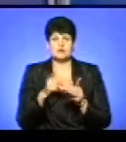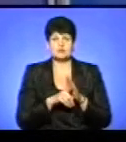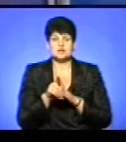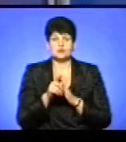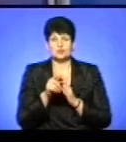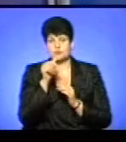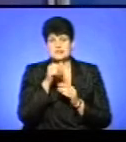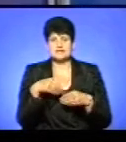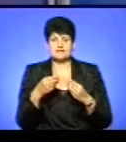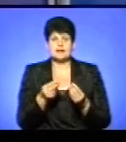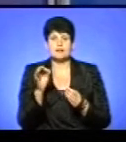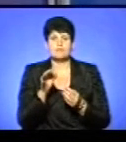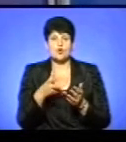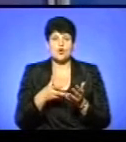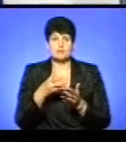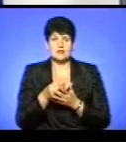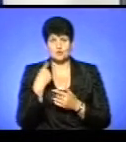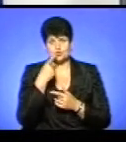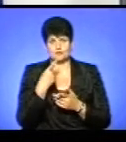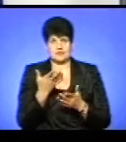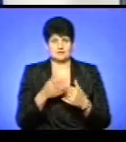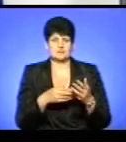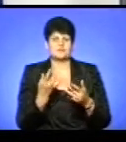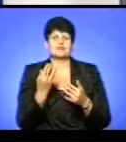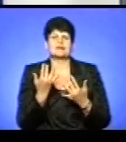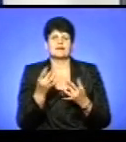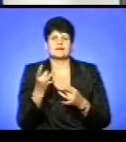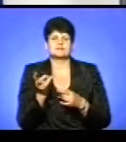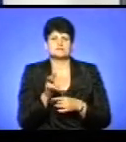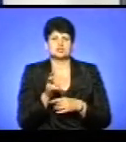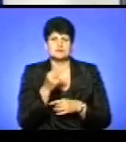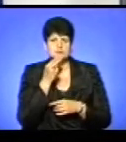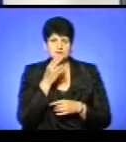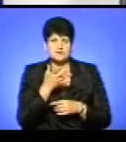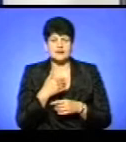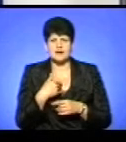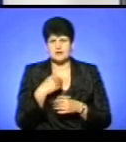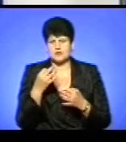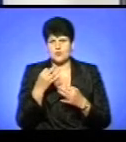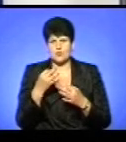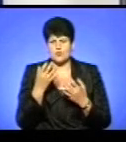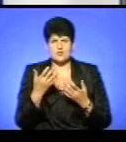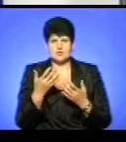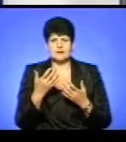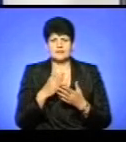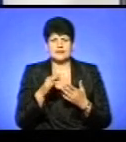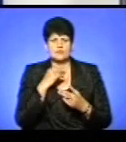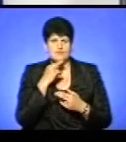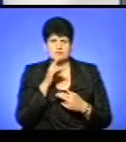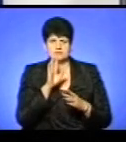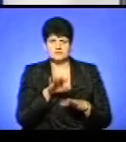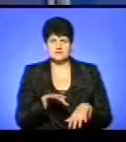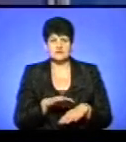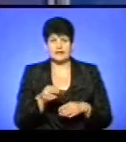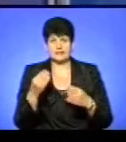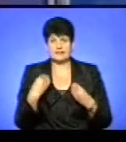давали про оплату особисто в руки, там, скільки дитина відвідала за харчування. Я ніколи не вертала на це уваги,